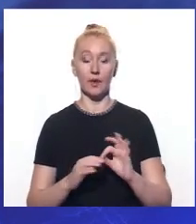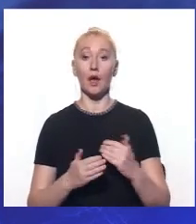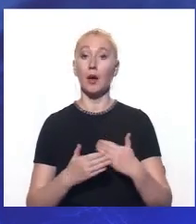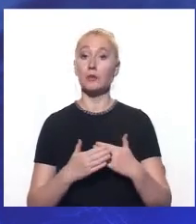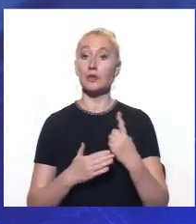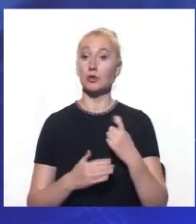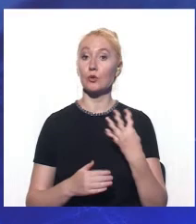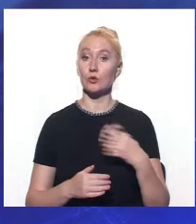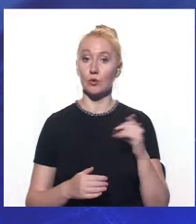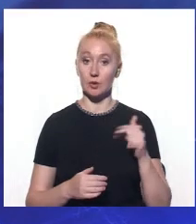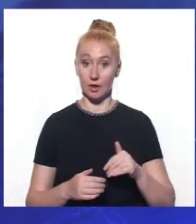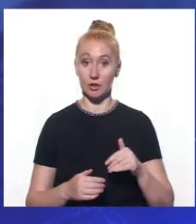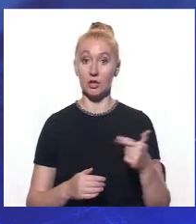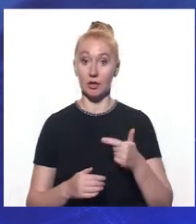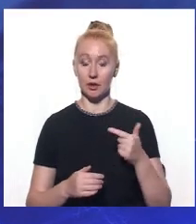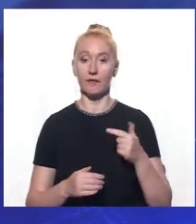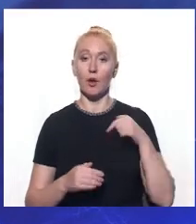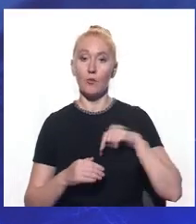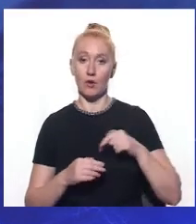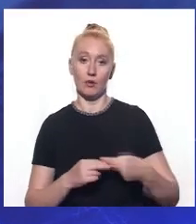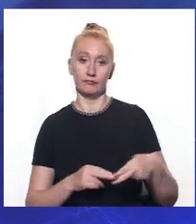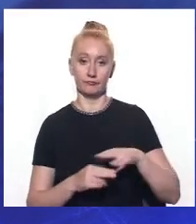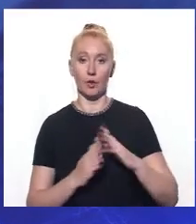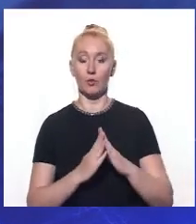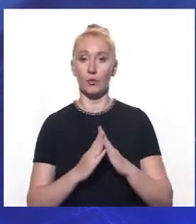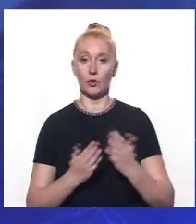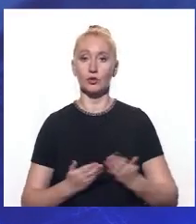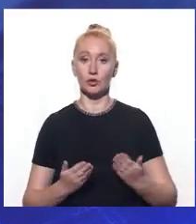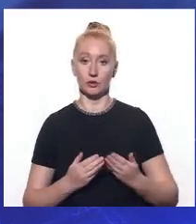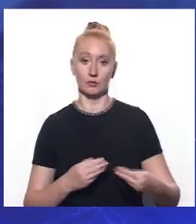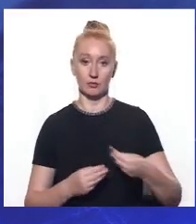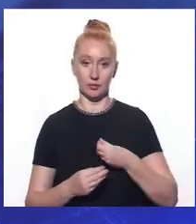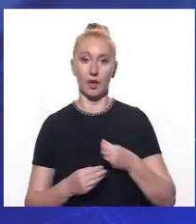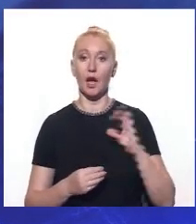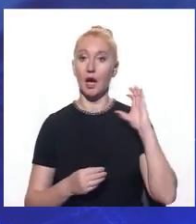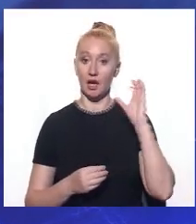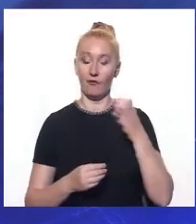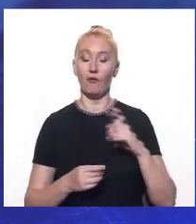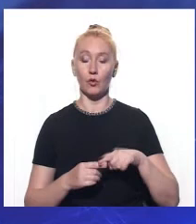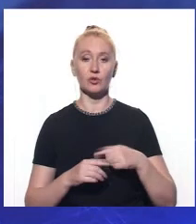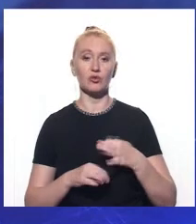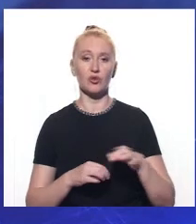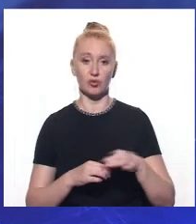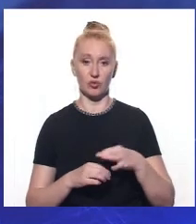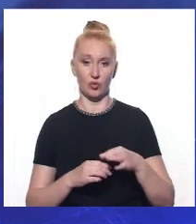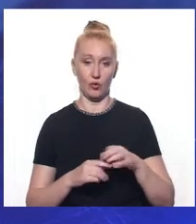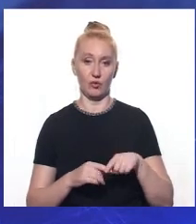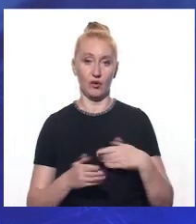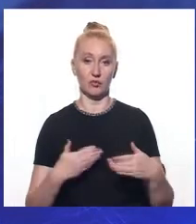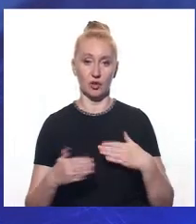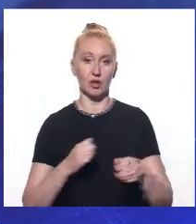Близько 140 тисяч гривень моральної шкоди просить виплатити мешканка Криворогу через жорстоке поводження з